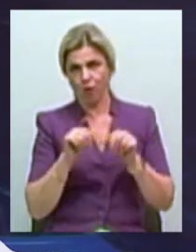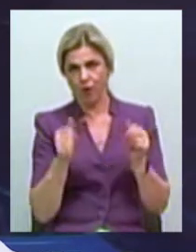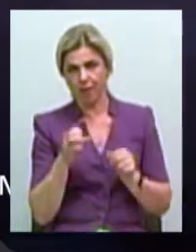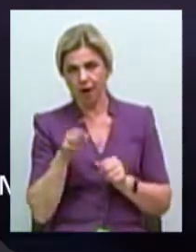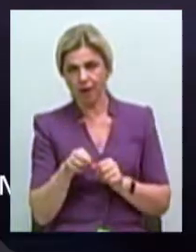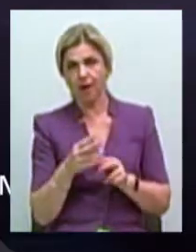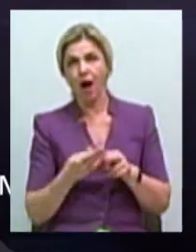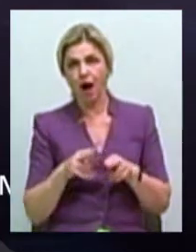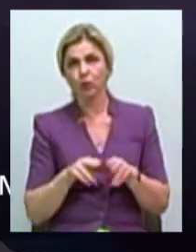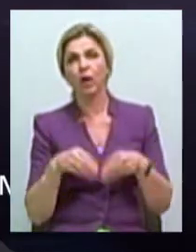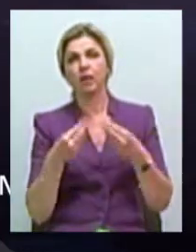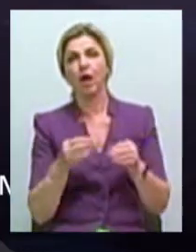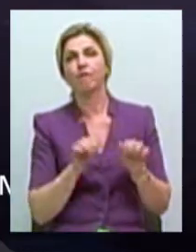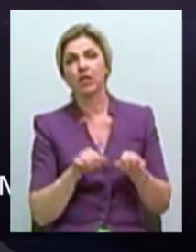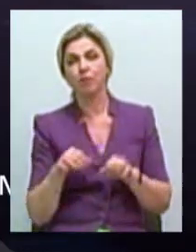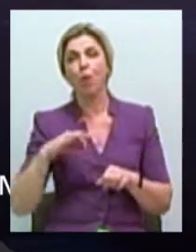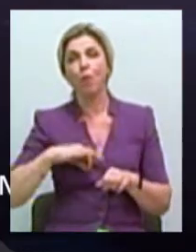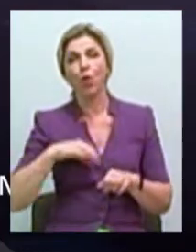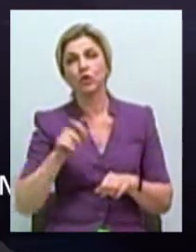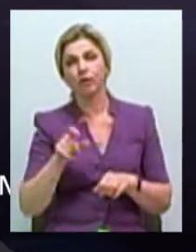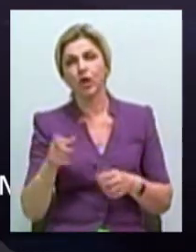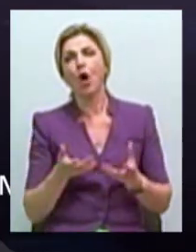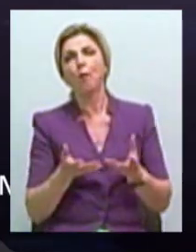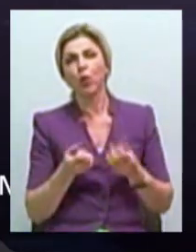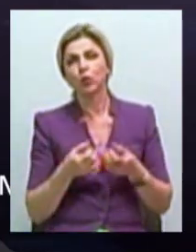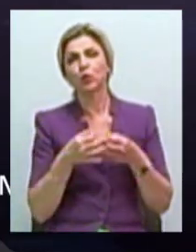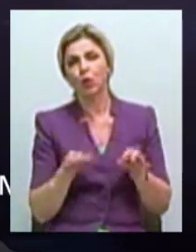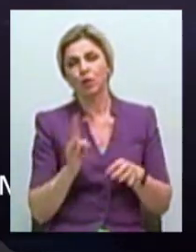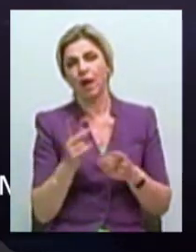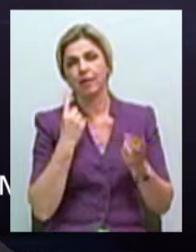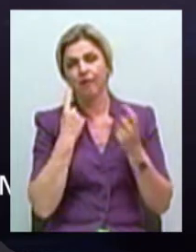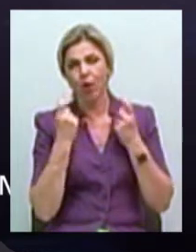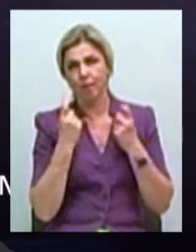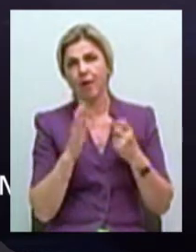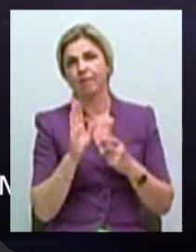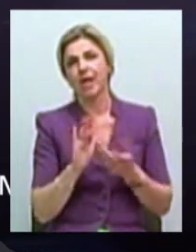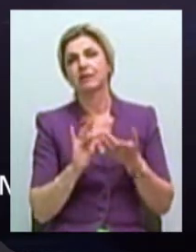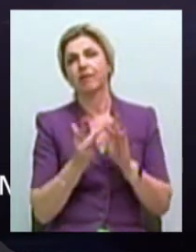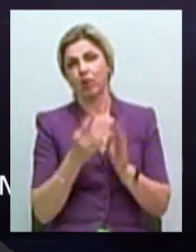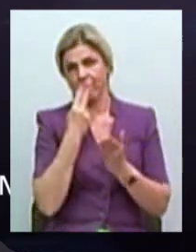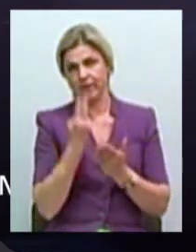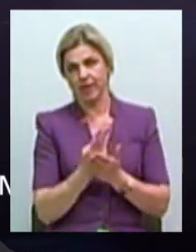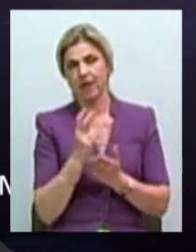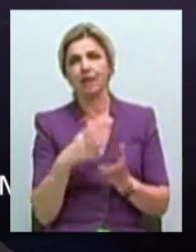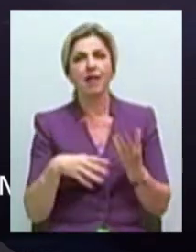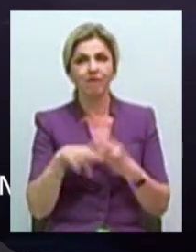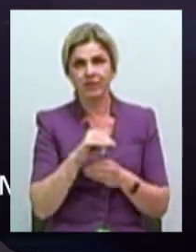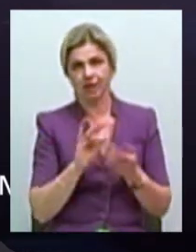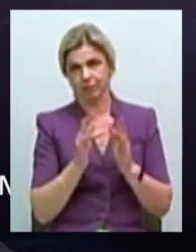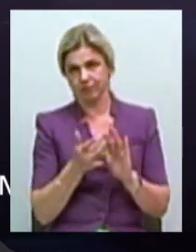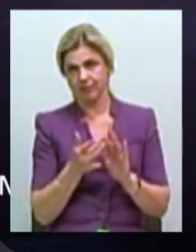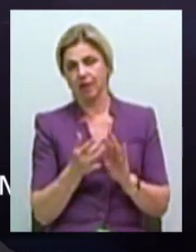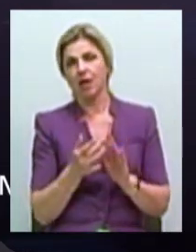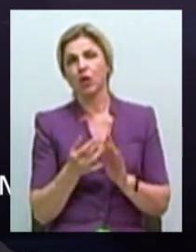возможность пользователям получить доступ к информации в цифровом виде, на всех цифровых носителях.